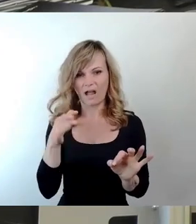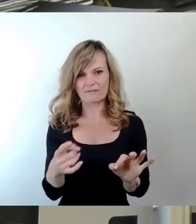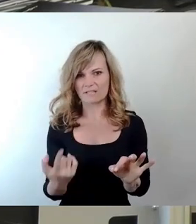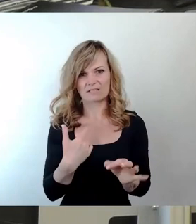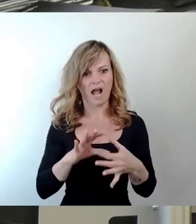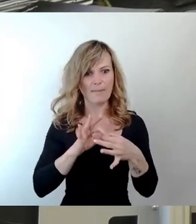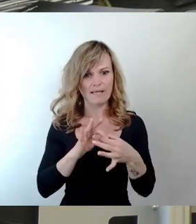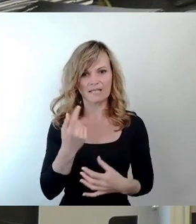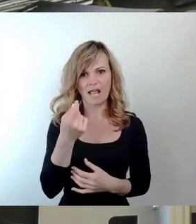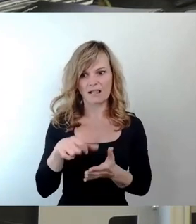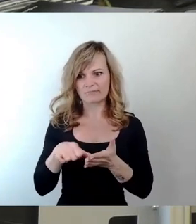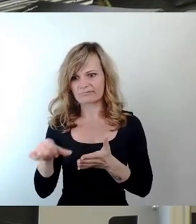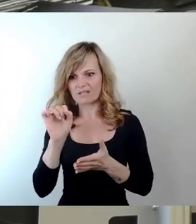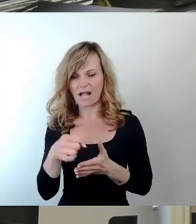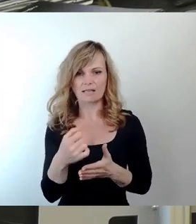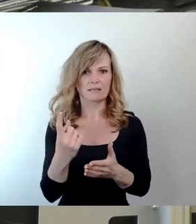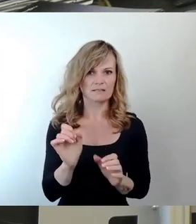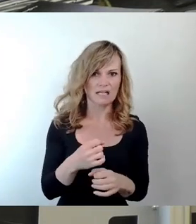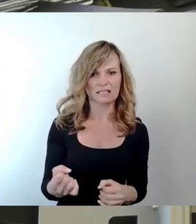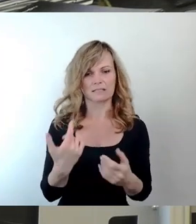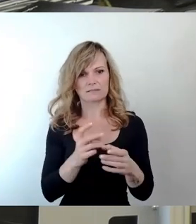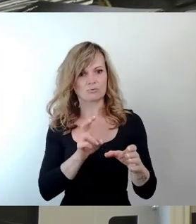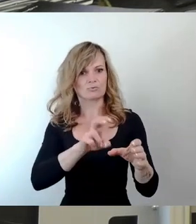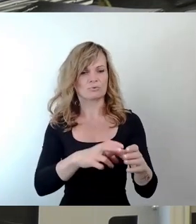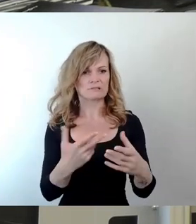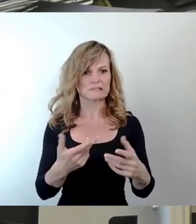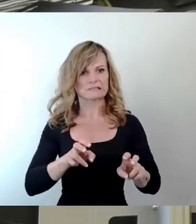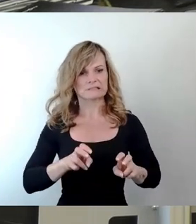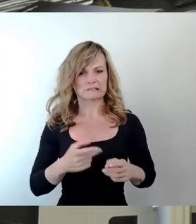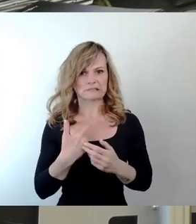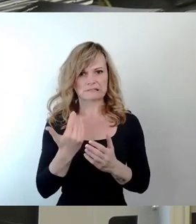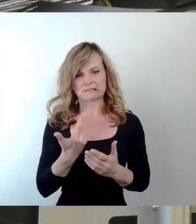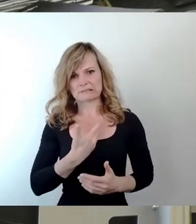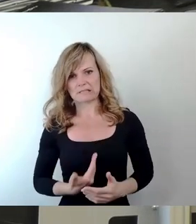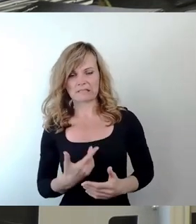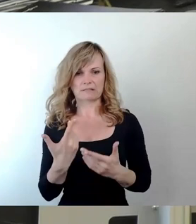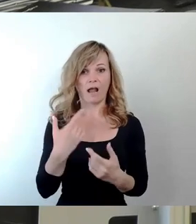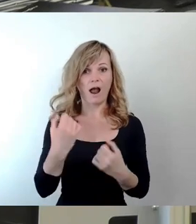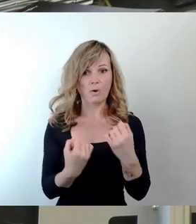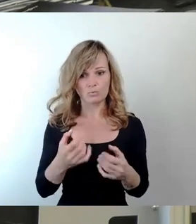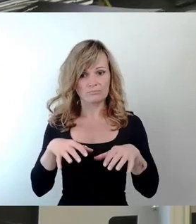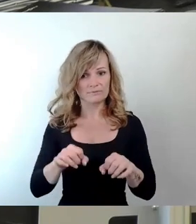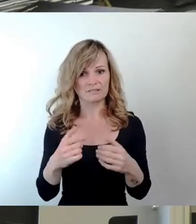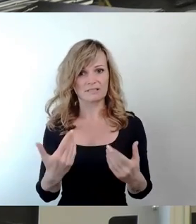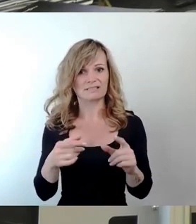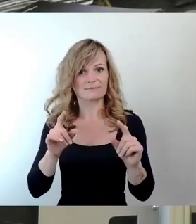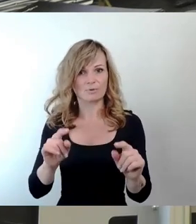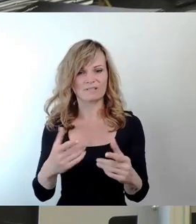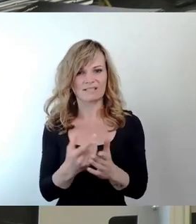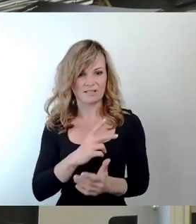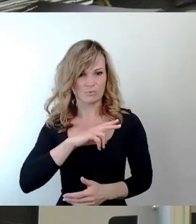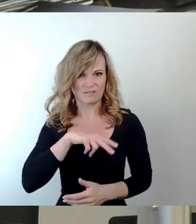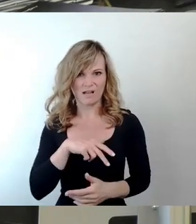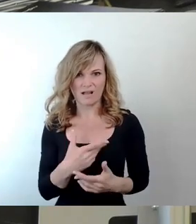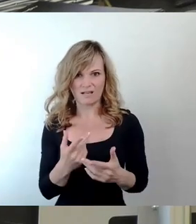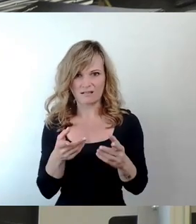abhängen, ob ich Zugang habe. das natürlich, Autobesitz ist eine soziale Schere.